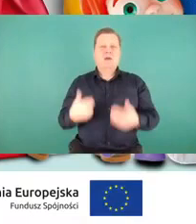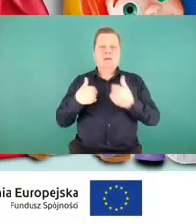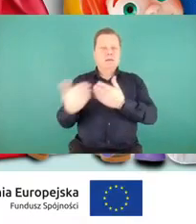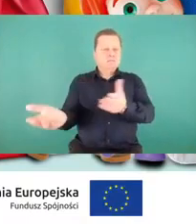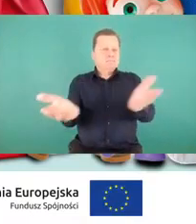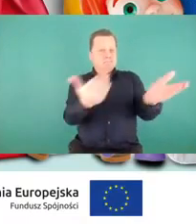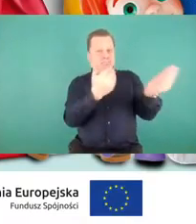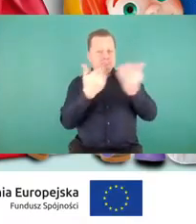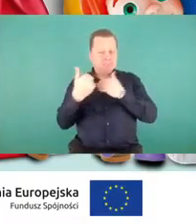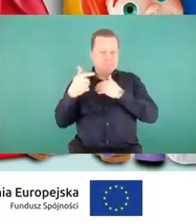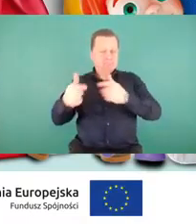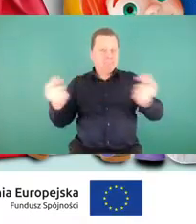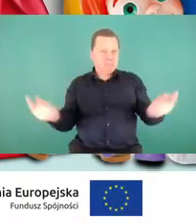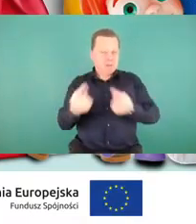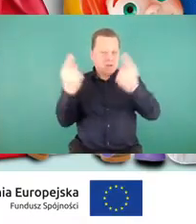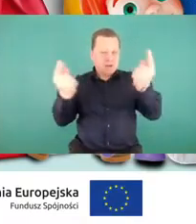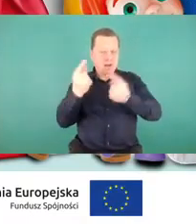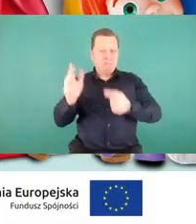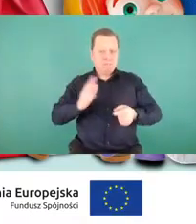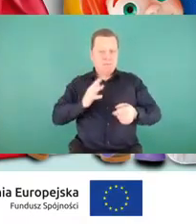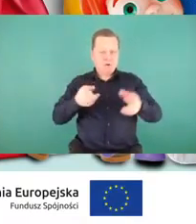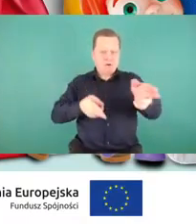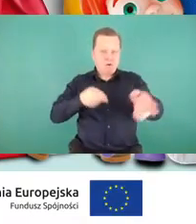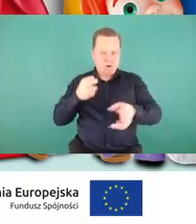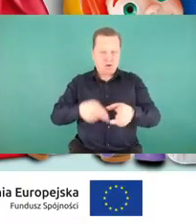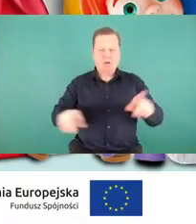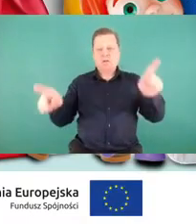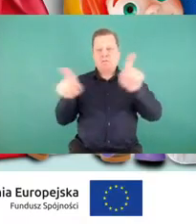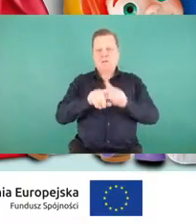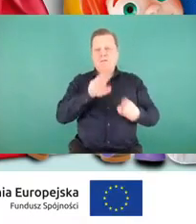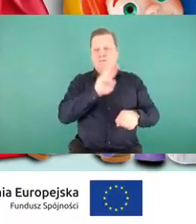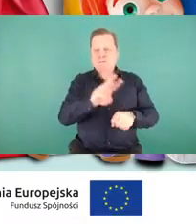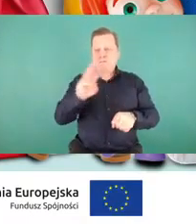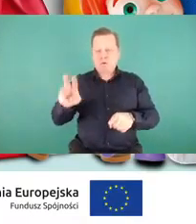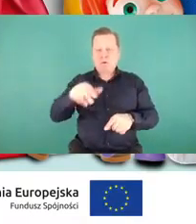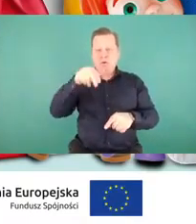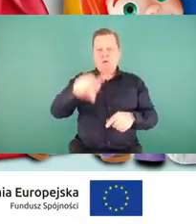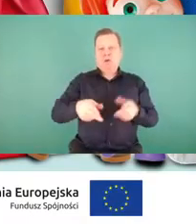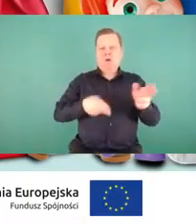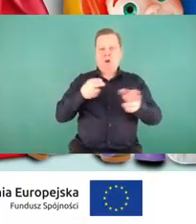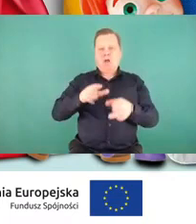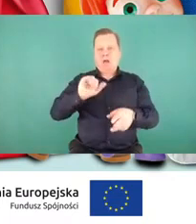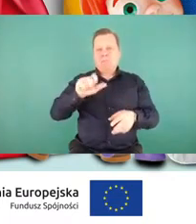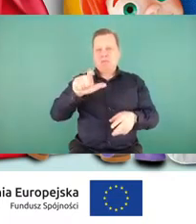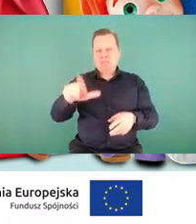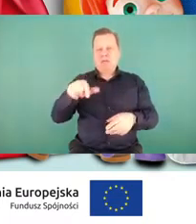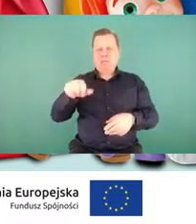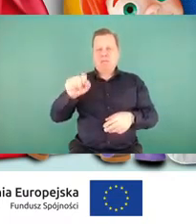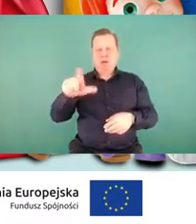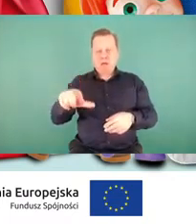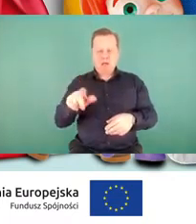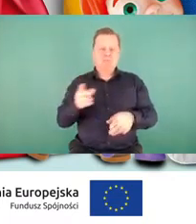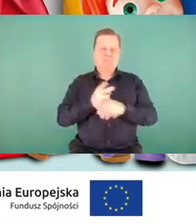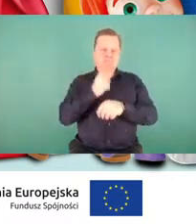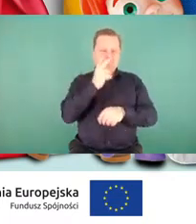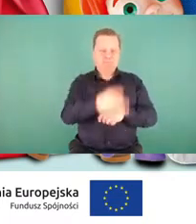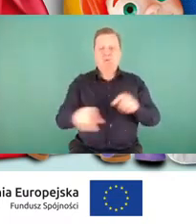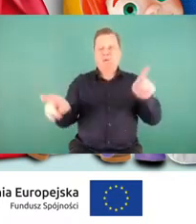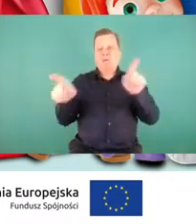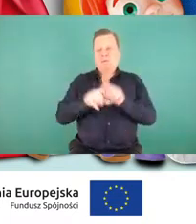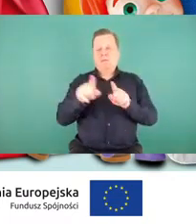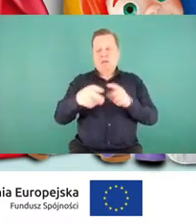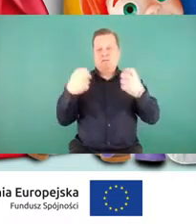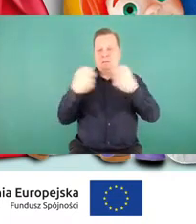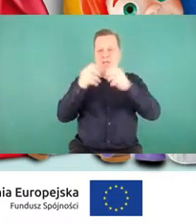bezpieczeństwa na kolei, a także do śledzenia strony internetowej www.kolejowabc.pl i kanałów społecznościowych kampanii